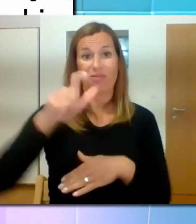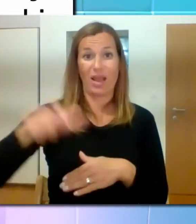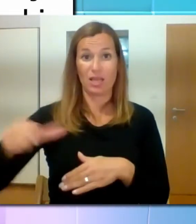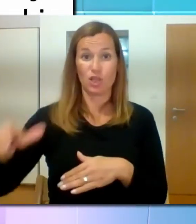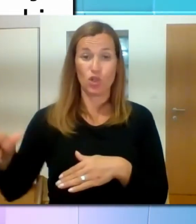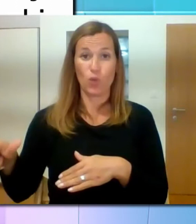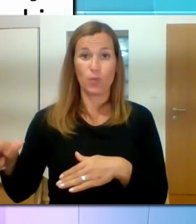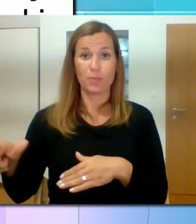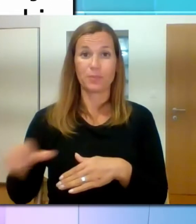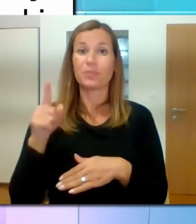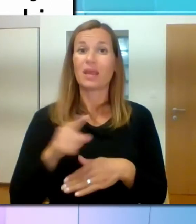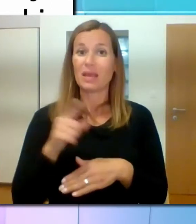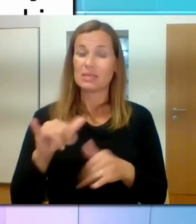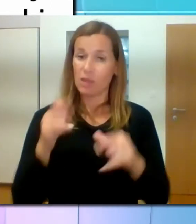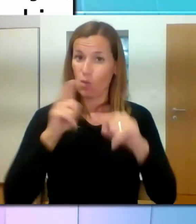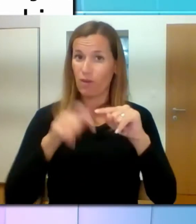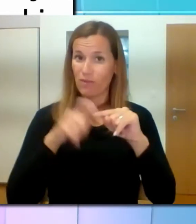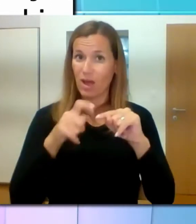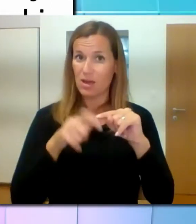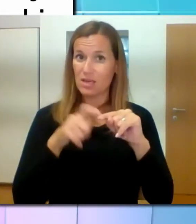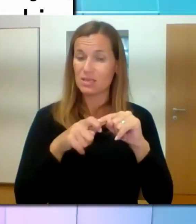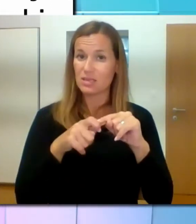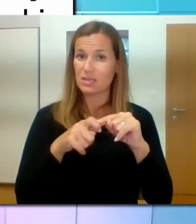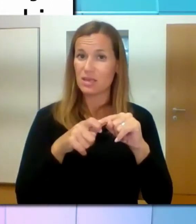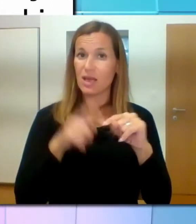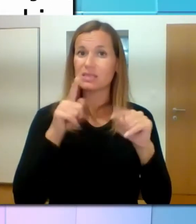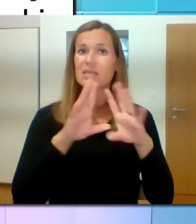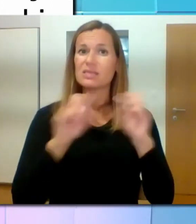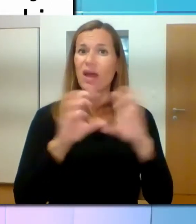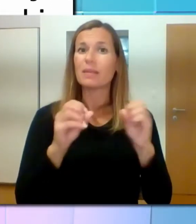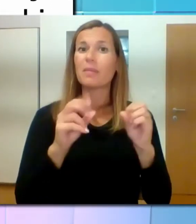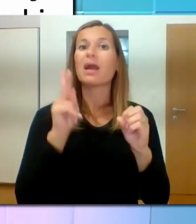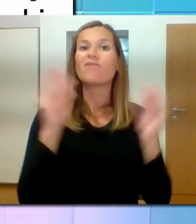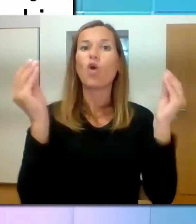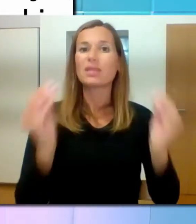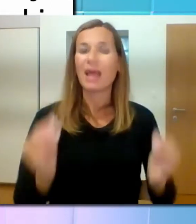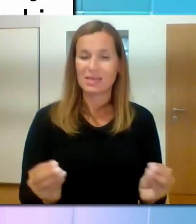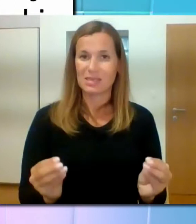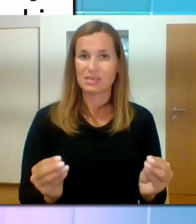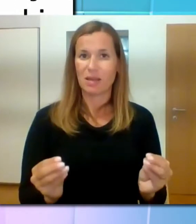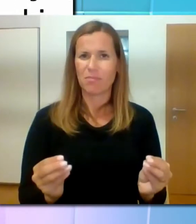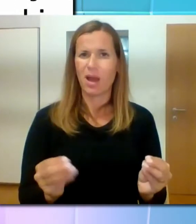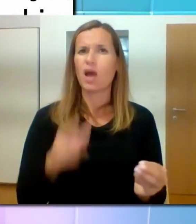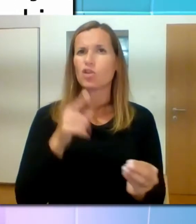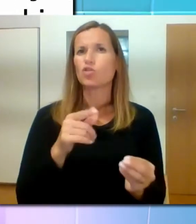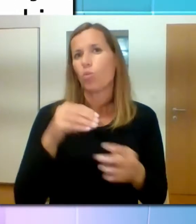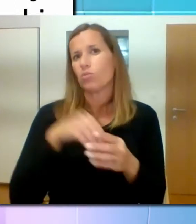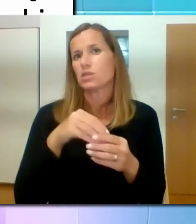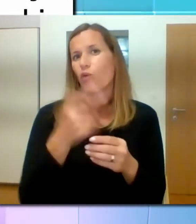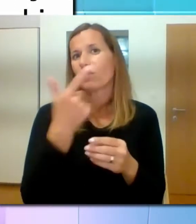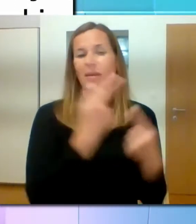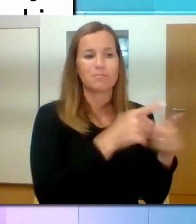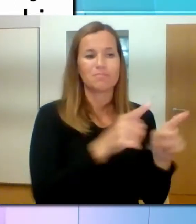in se ukovarja s izvanjem kvotnega sistema. U bistvu gre za dve